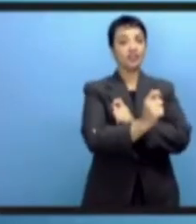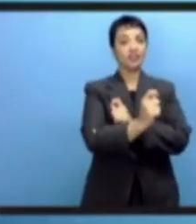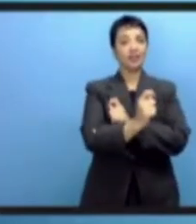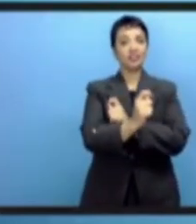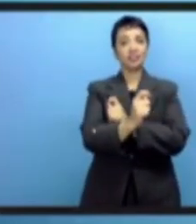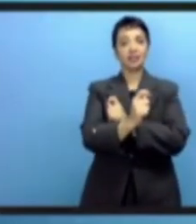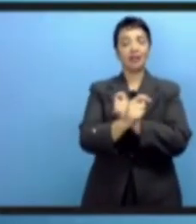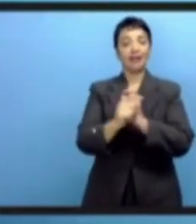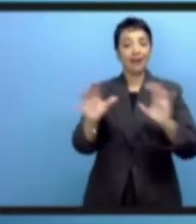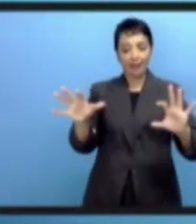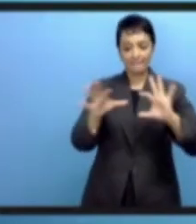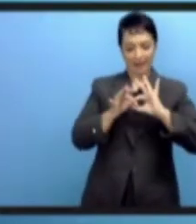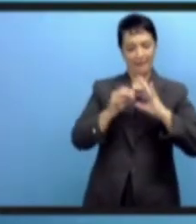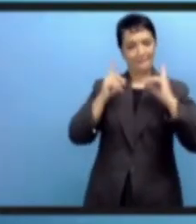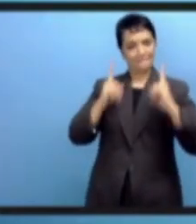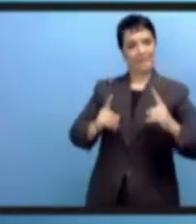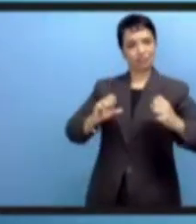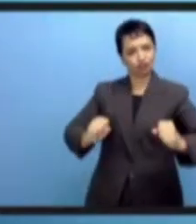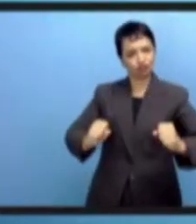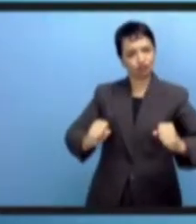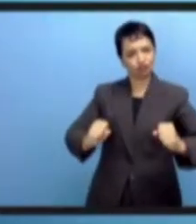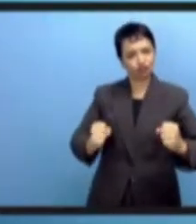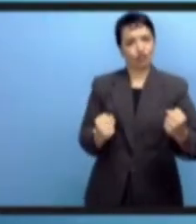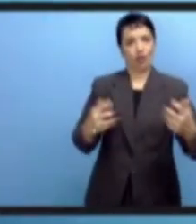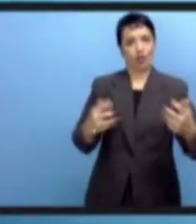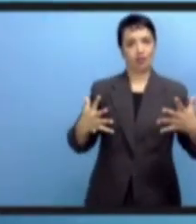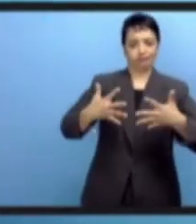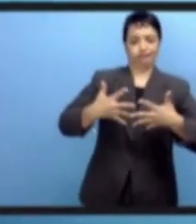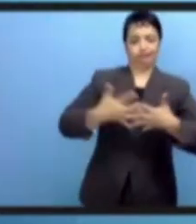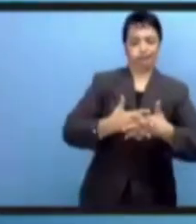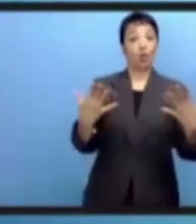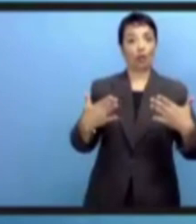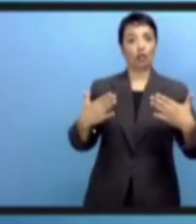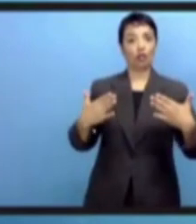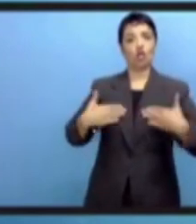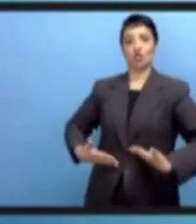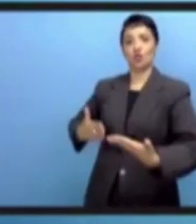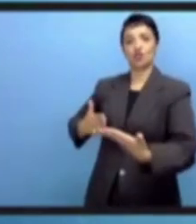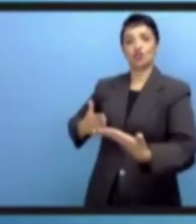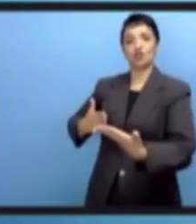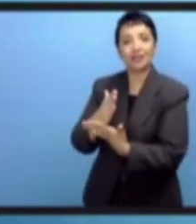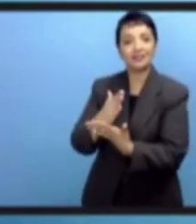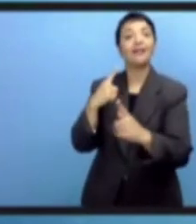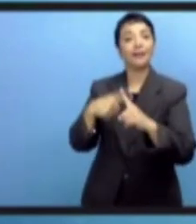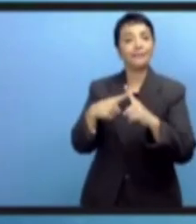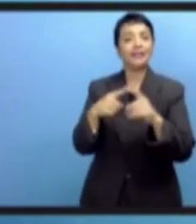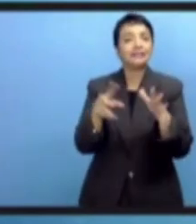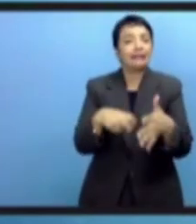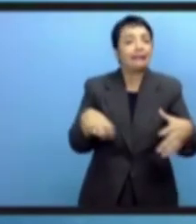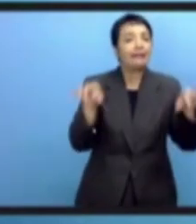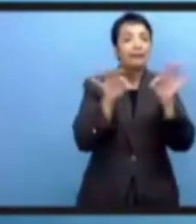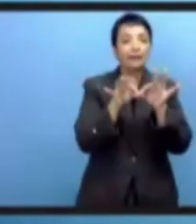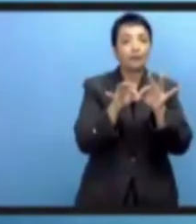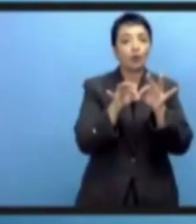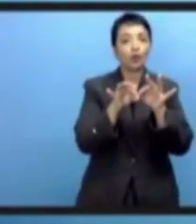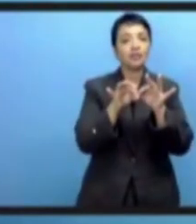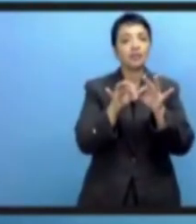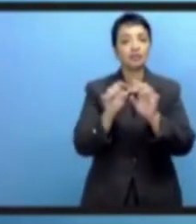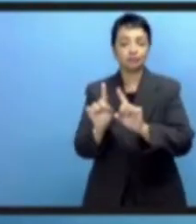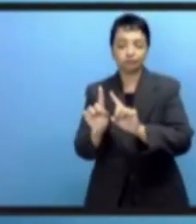превосходительства премьер-министры. Но цифровая трансформация